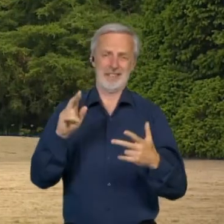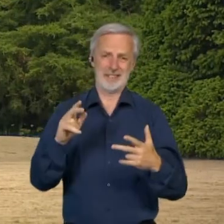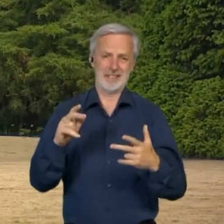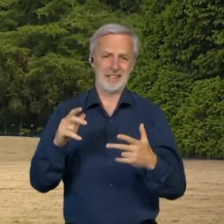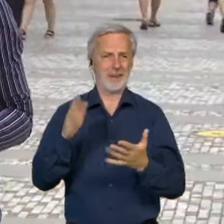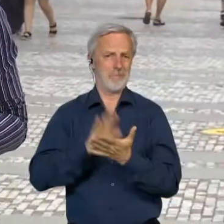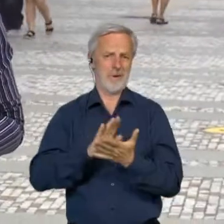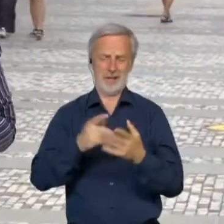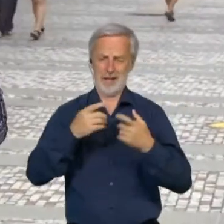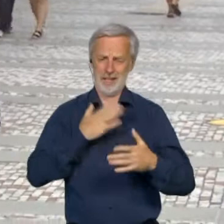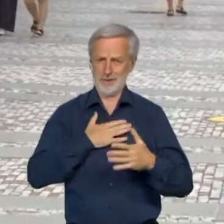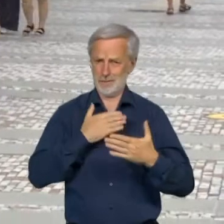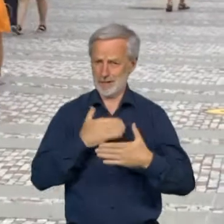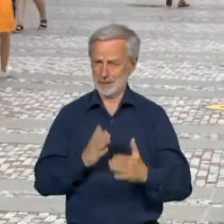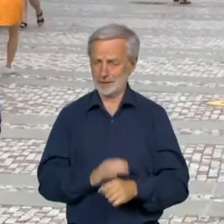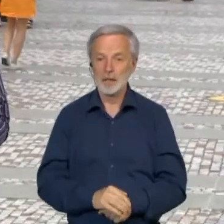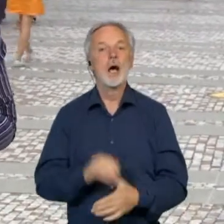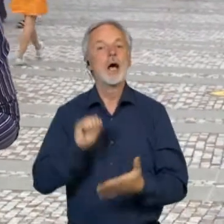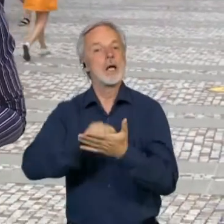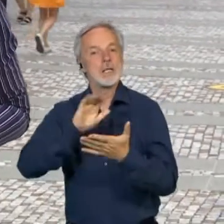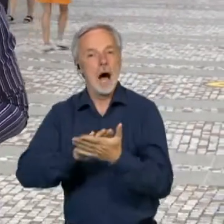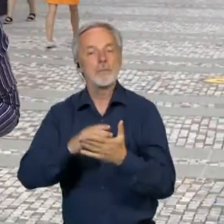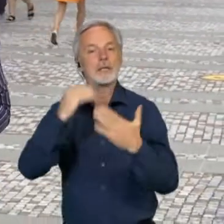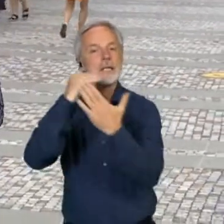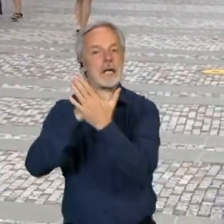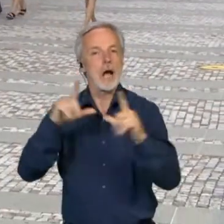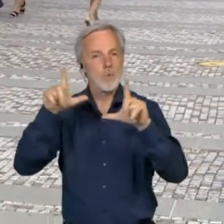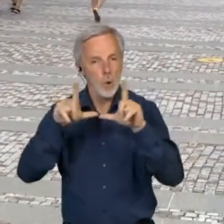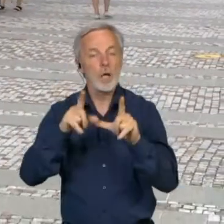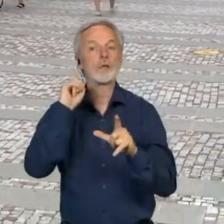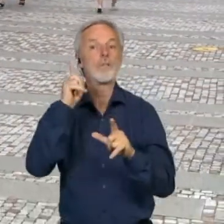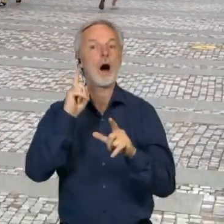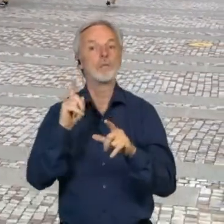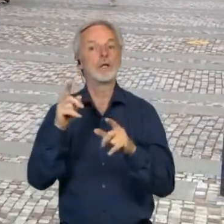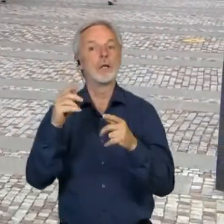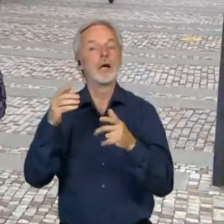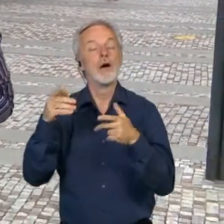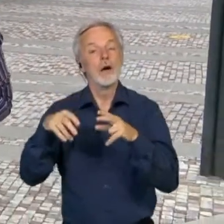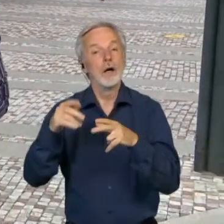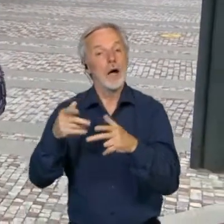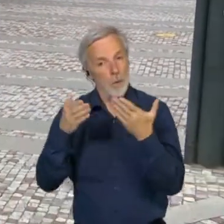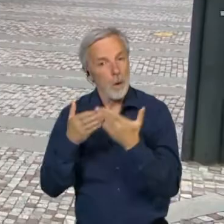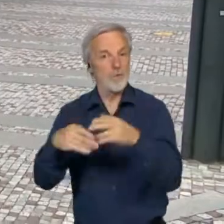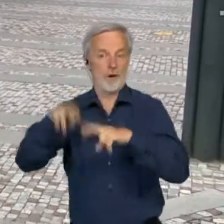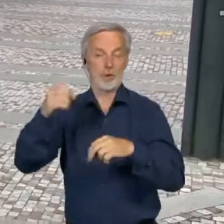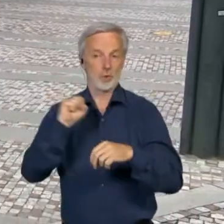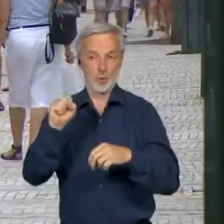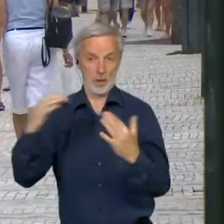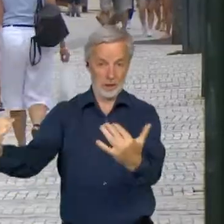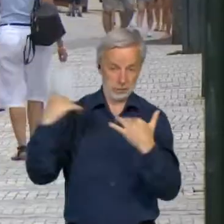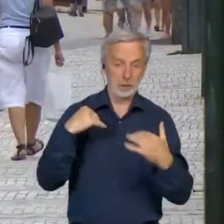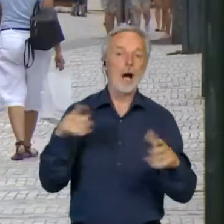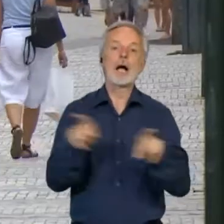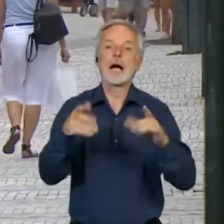jako město. Zápis na seznam UNESCO by měl lázeňským městům zajistit větší počet turistů a zároveň ochránit historickou podobu